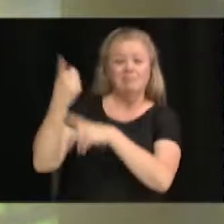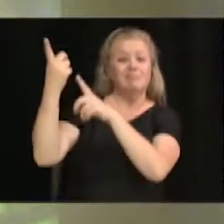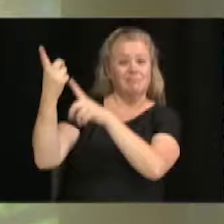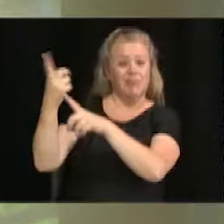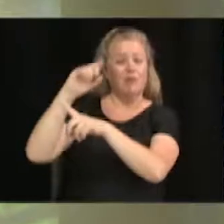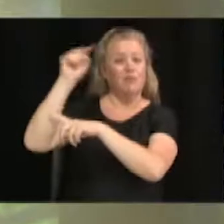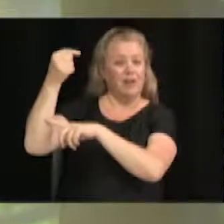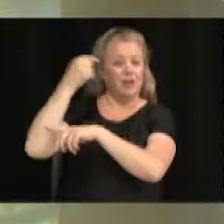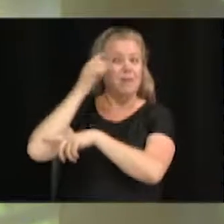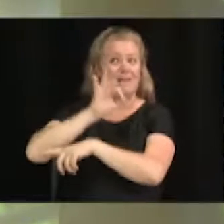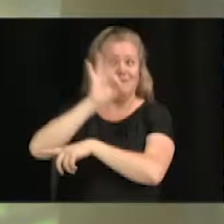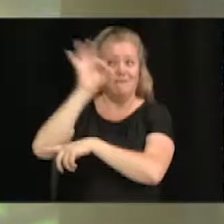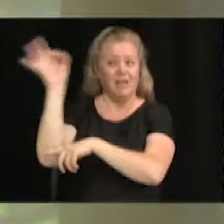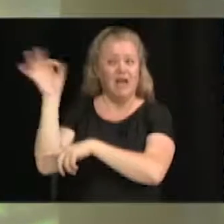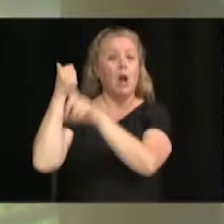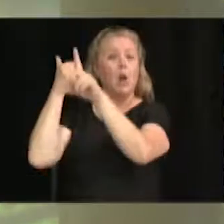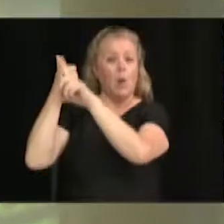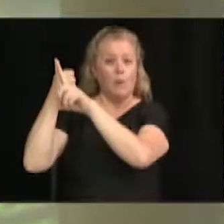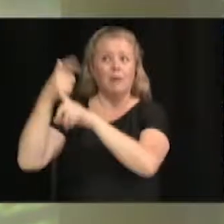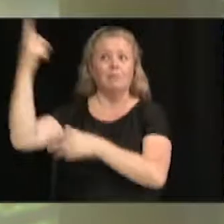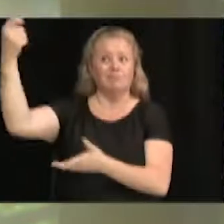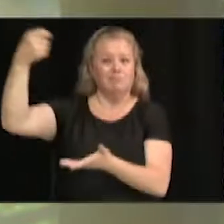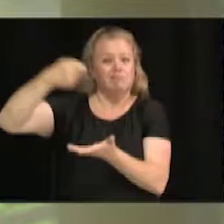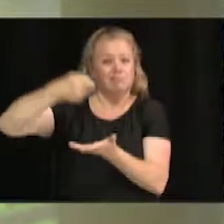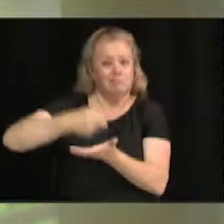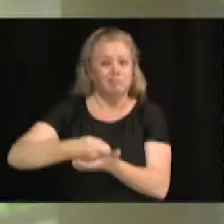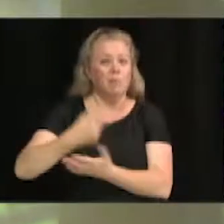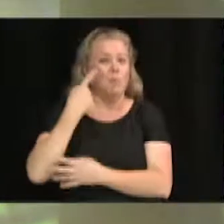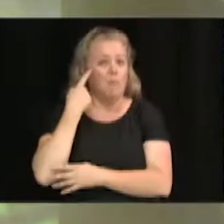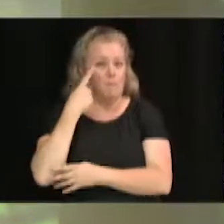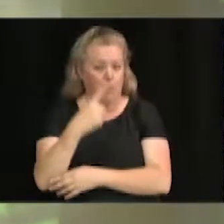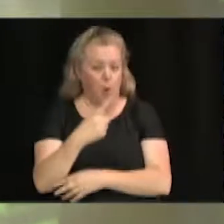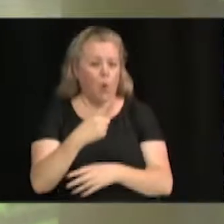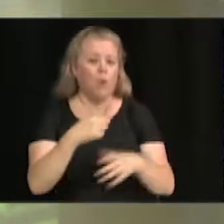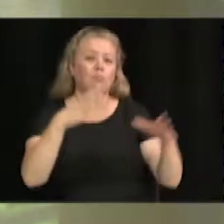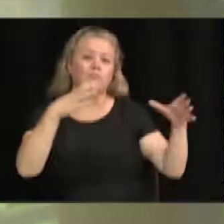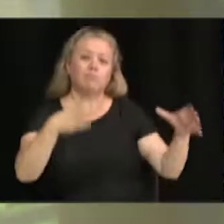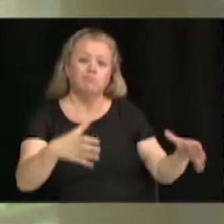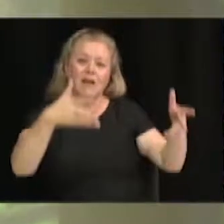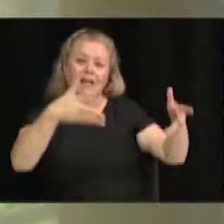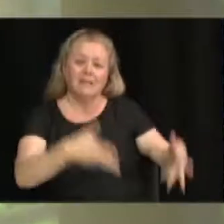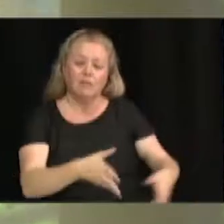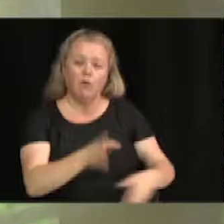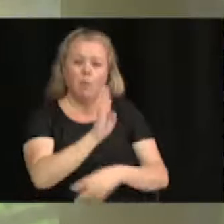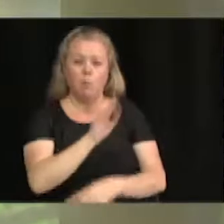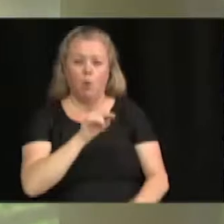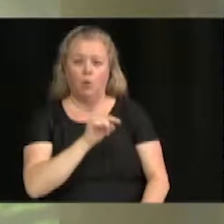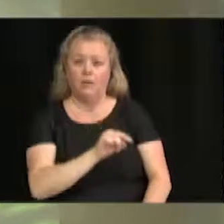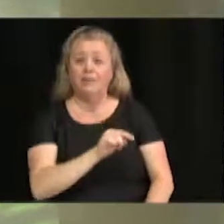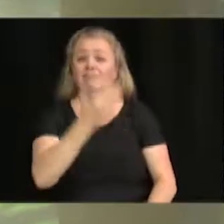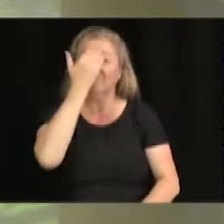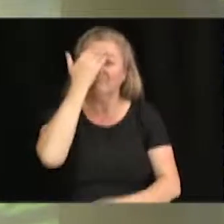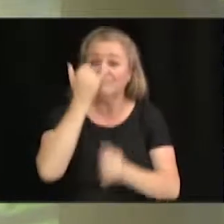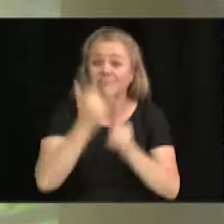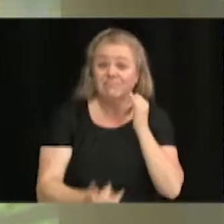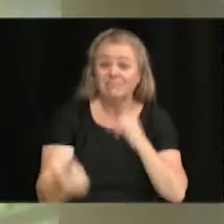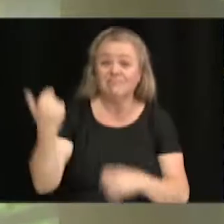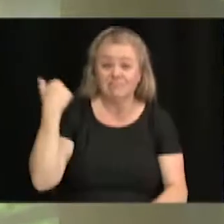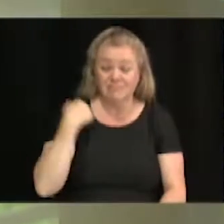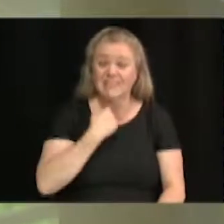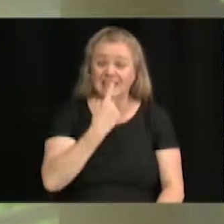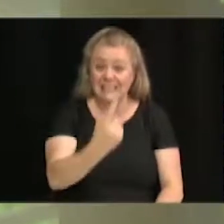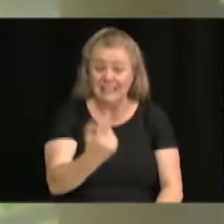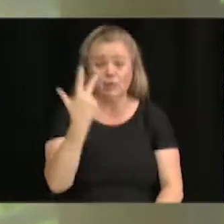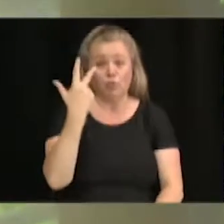de revitalisation du réservoir Beaudette. Alors, tel que mentionné plusieurs fois, la participation des trois paliers de gouvernement est essentielle pour